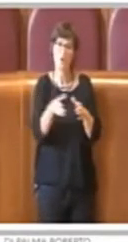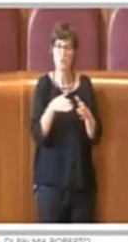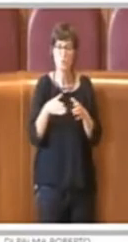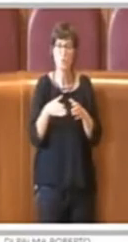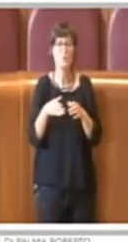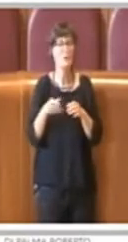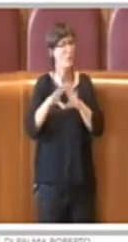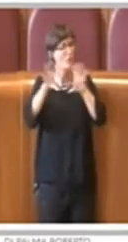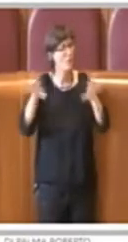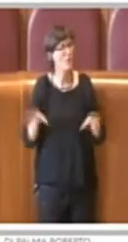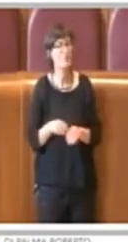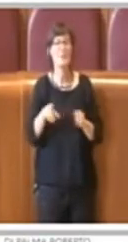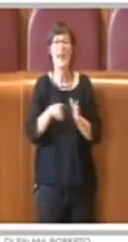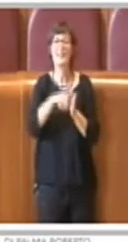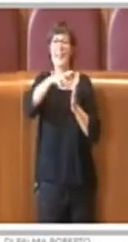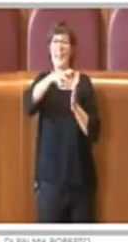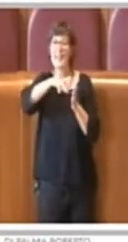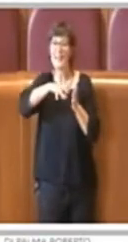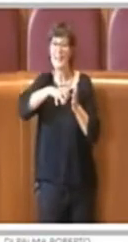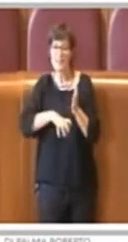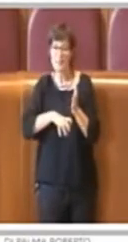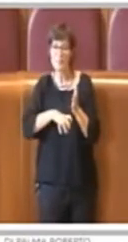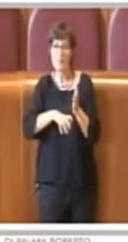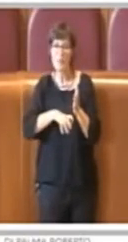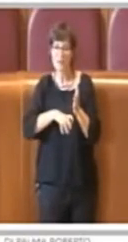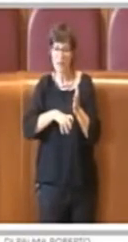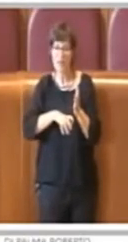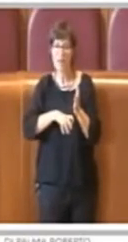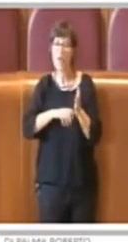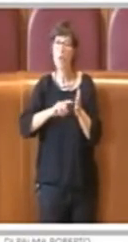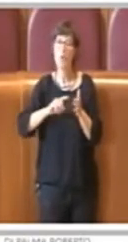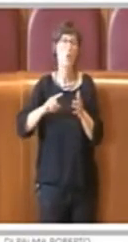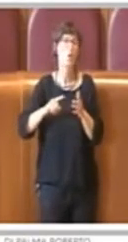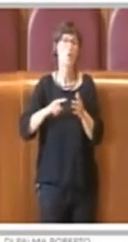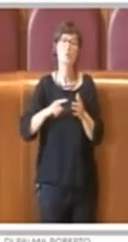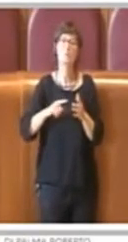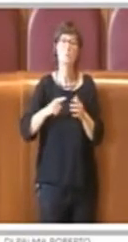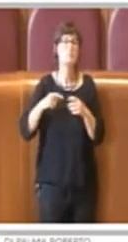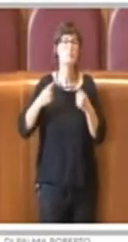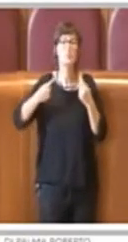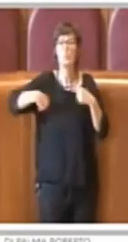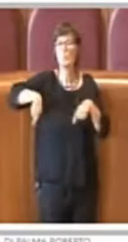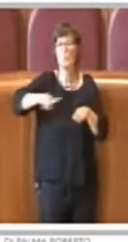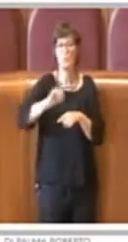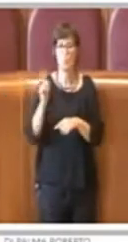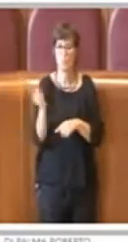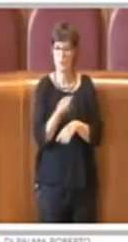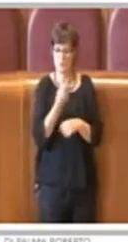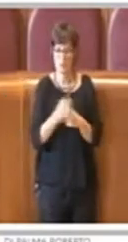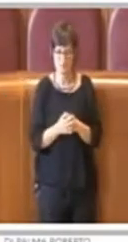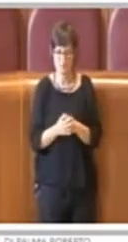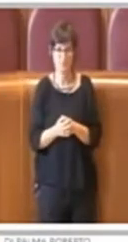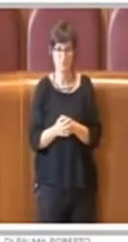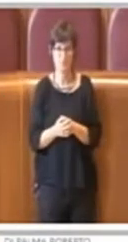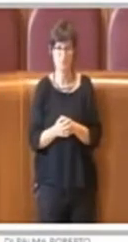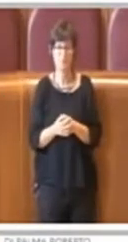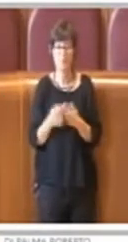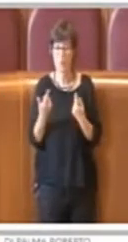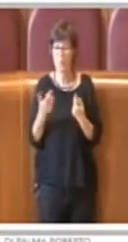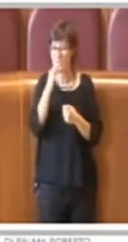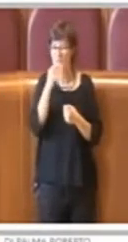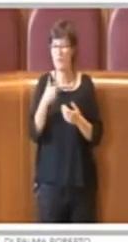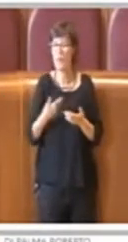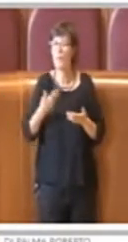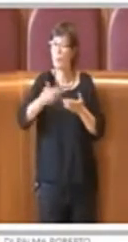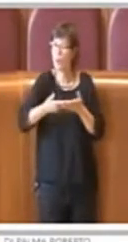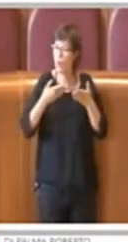di iniziativa di questi soggetti che approdano il Consiglio. Quindi la nostra proposta è più ampia di quella che ha sostenuto il consigliere. Quindi ripeto, le